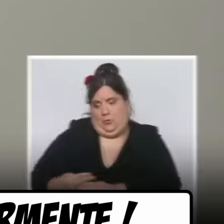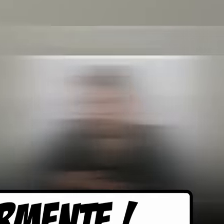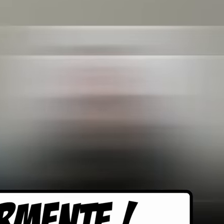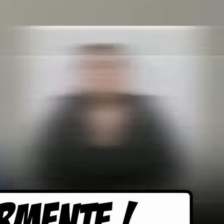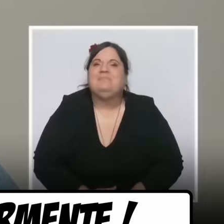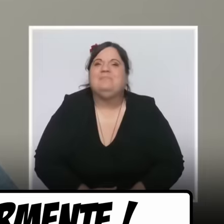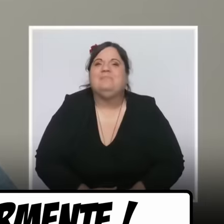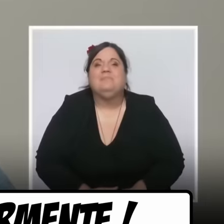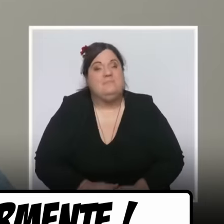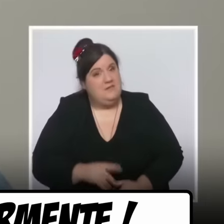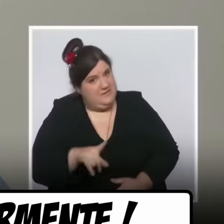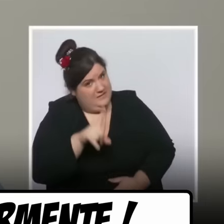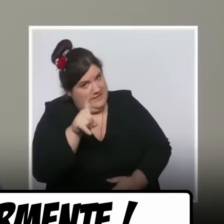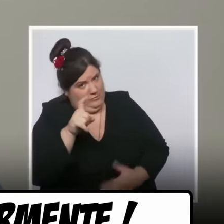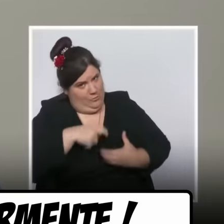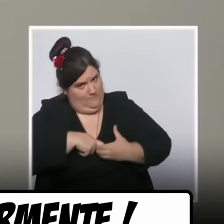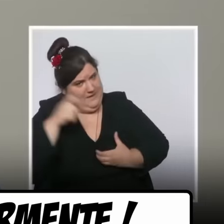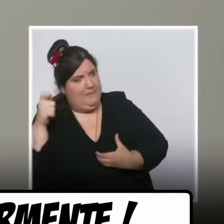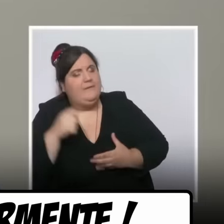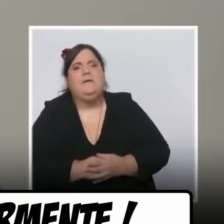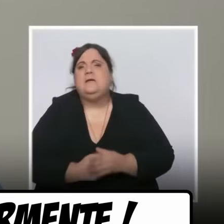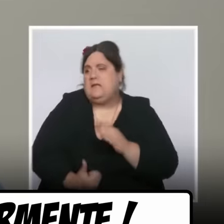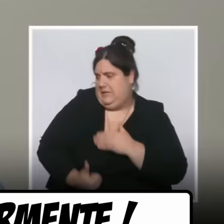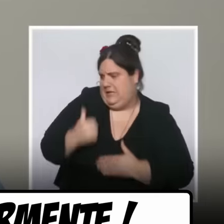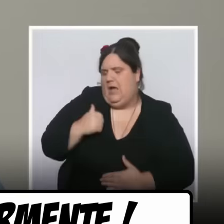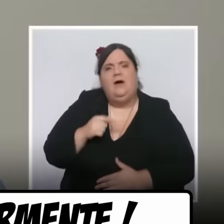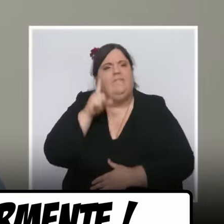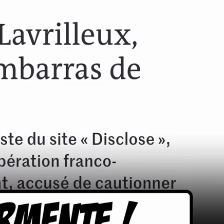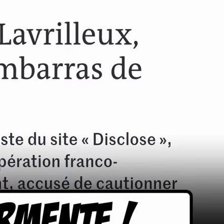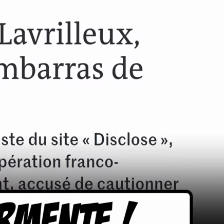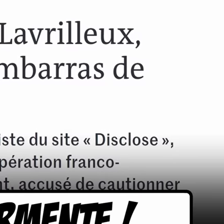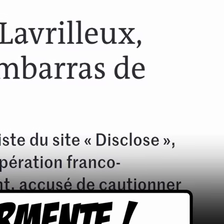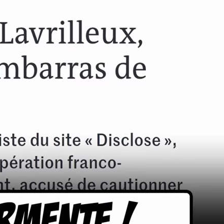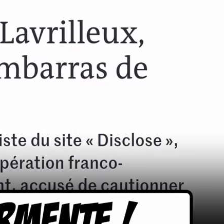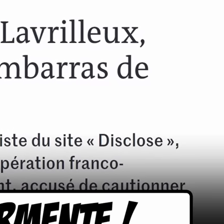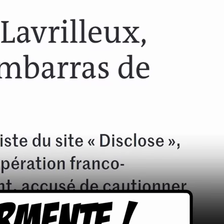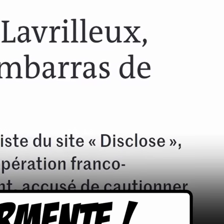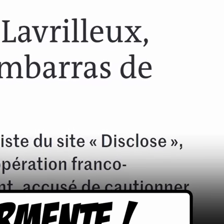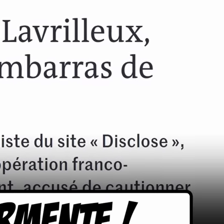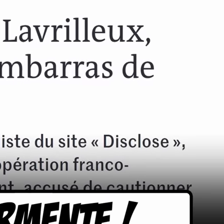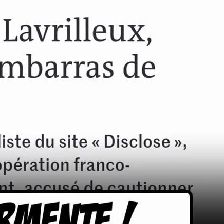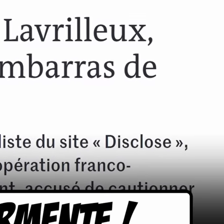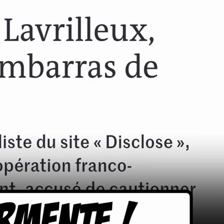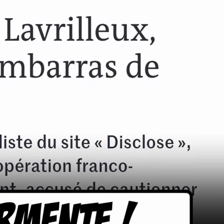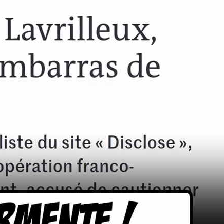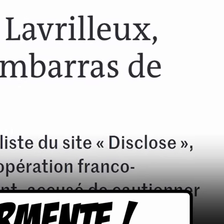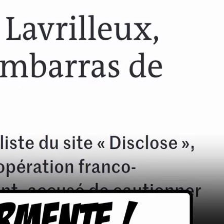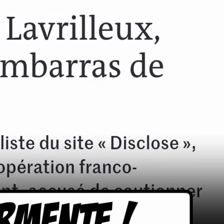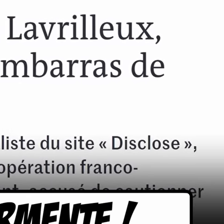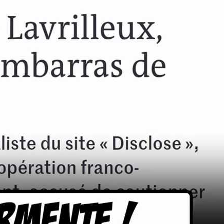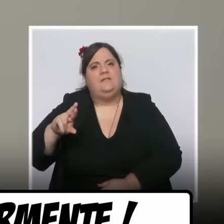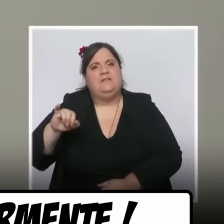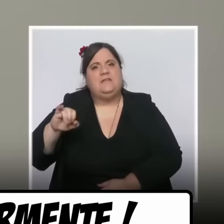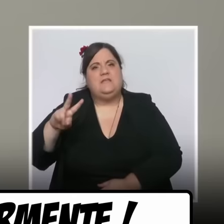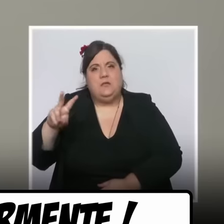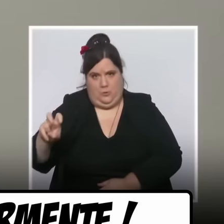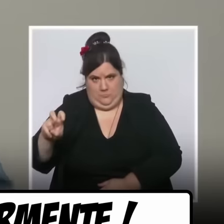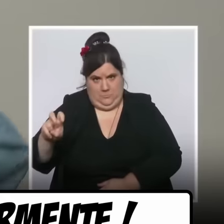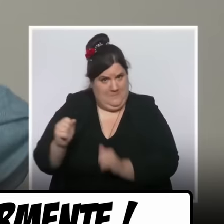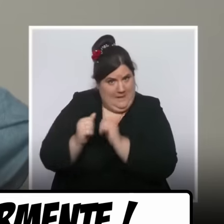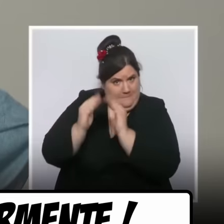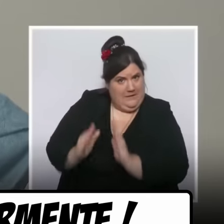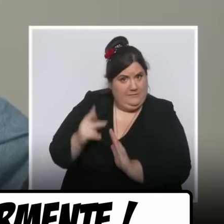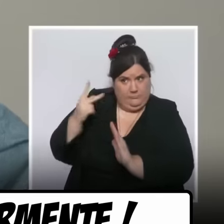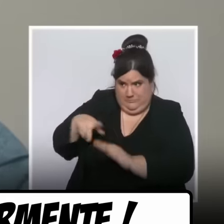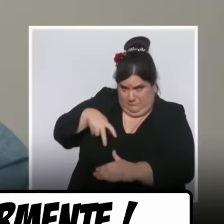sa gêne. Hier, la journaliste Ariane Lavrieux a été placée en garde à vue et son domicile perquisitionné elle a passé la nuit en cellule. Est-ce que c'est normal